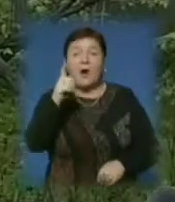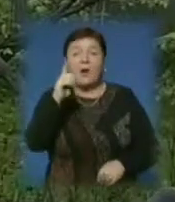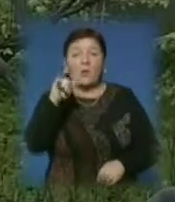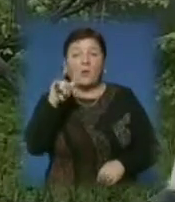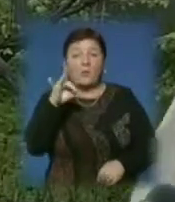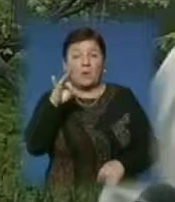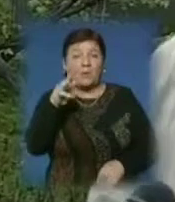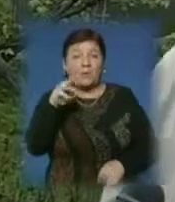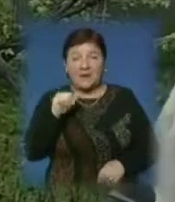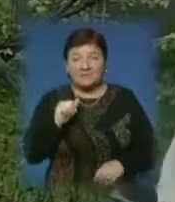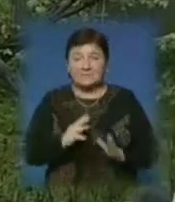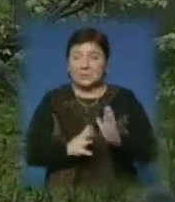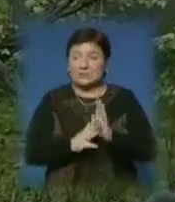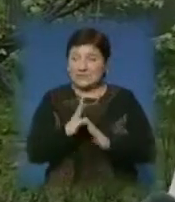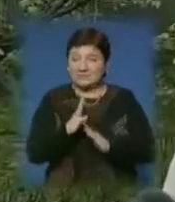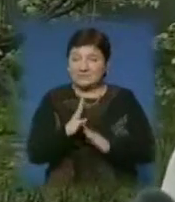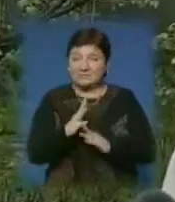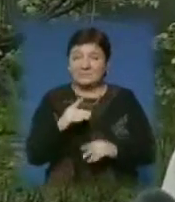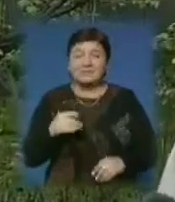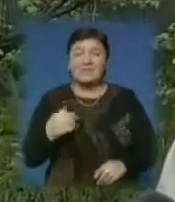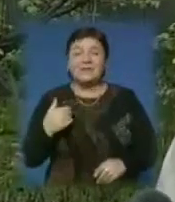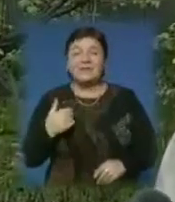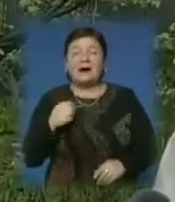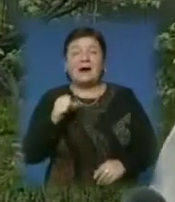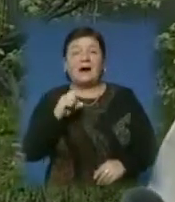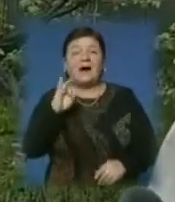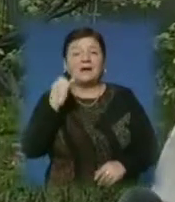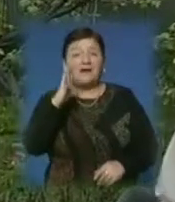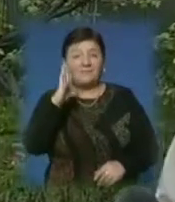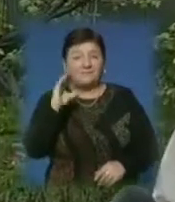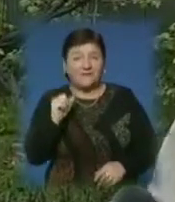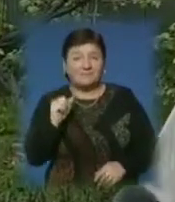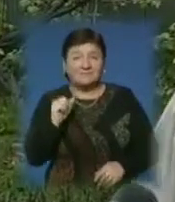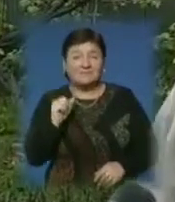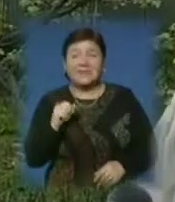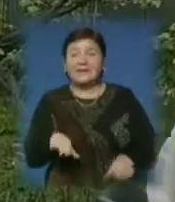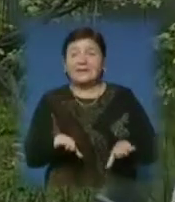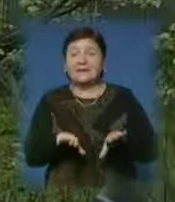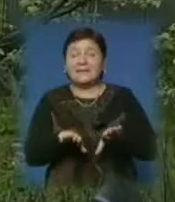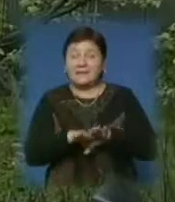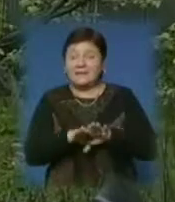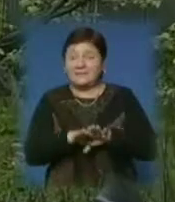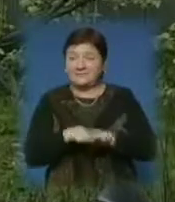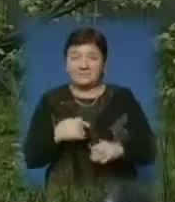прекрасно, росте тут ірга росте, і росте корейські менетки,